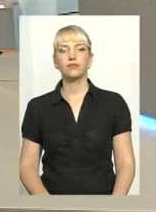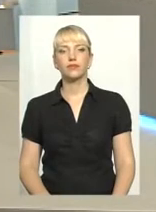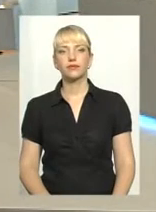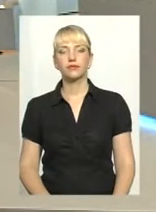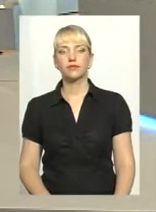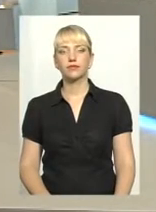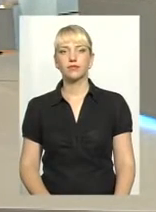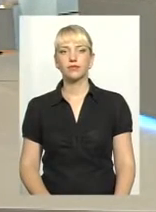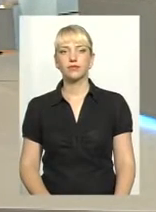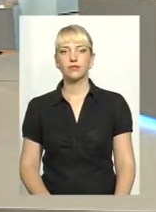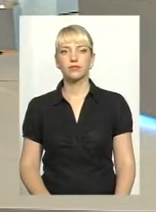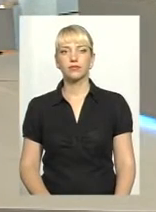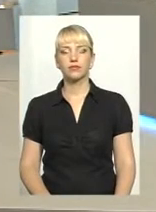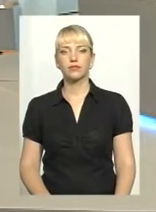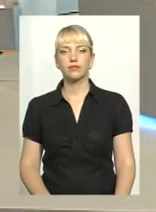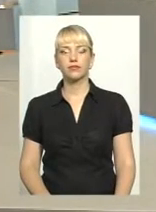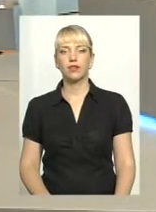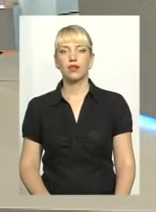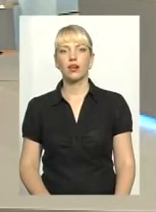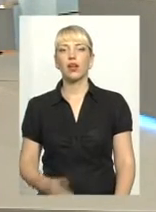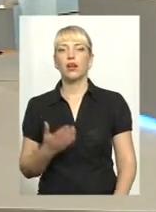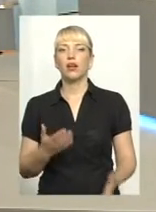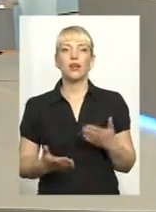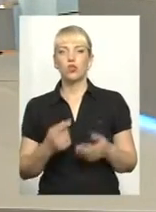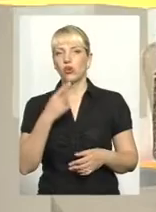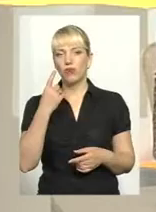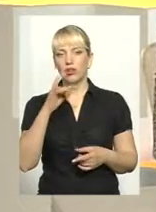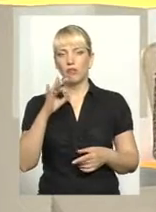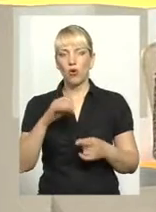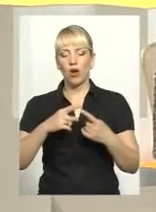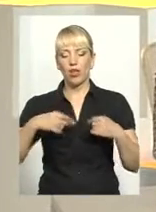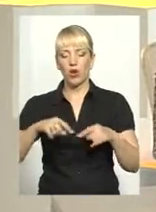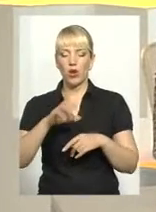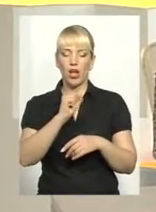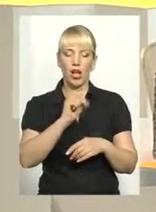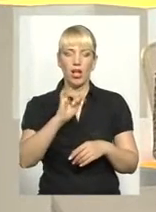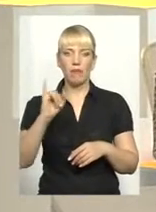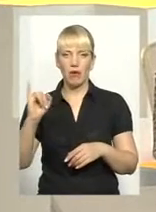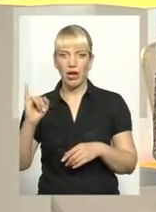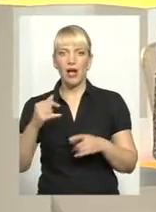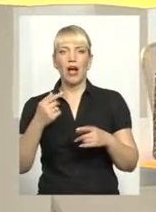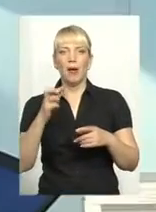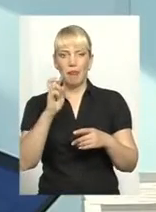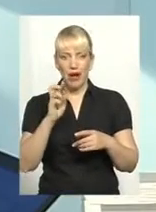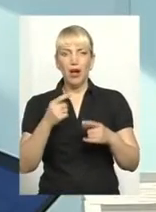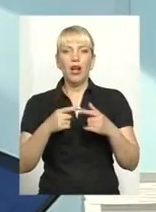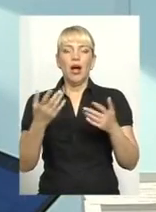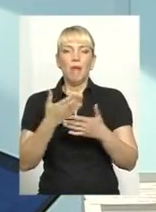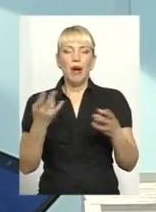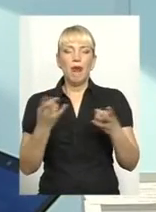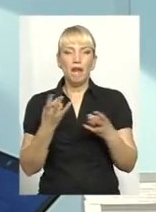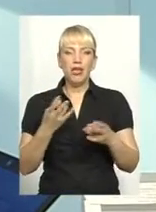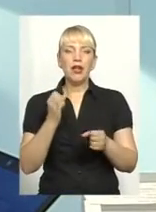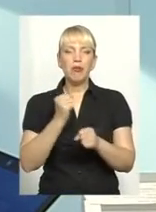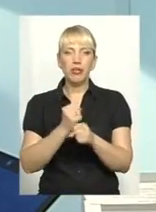Інформація, якщо ми говоримо про категорію А і Б, ми будемо зобов'язані здійснити повну перевірку декларації, і в